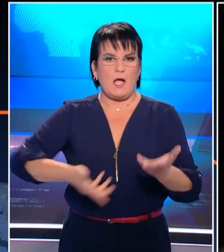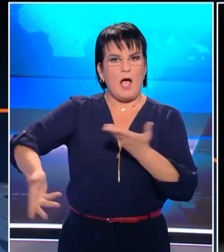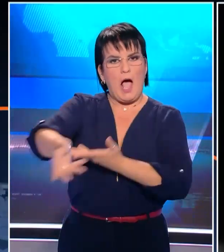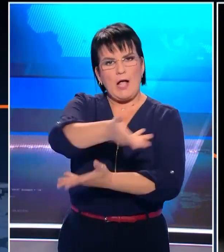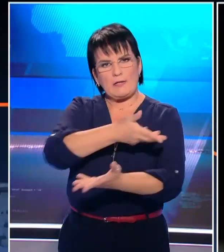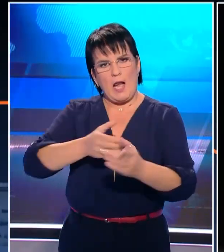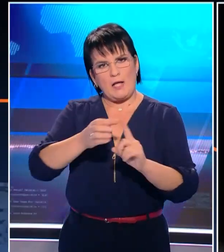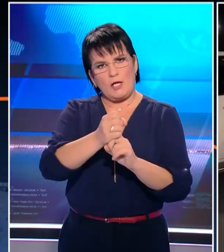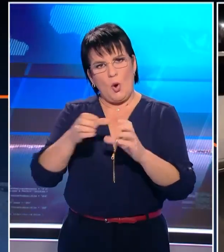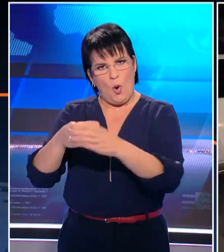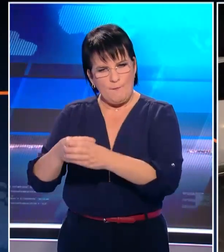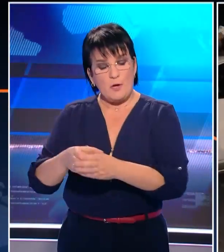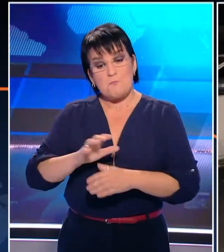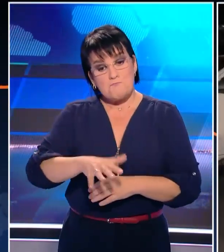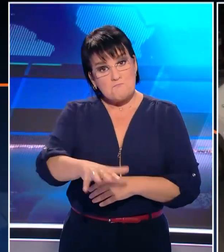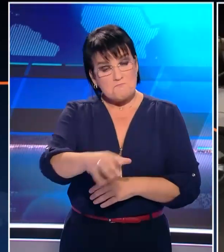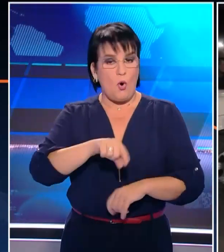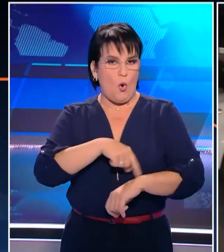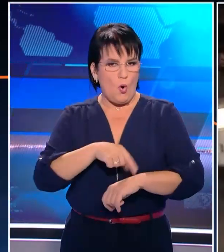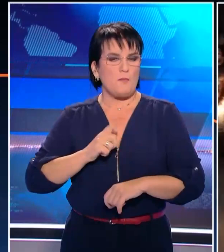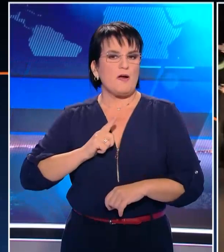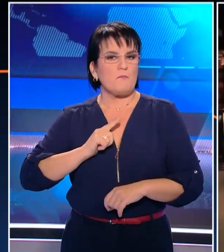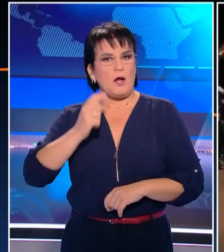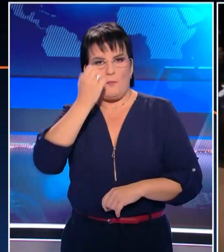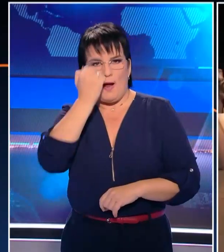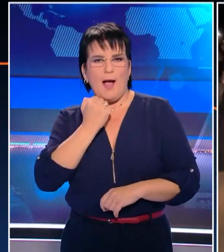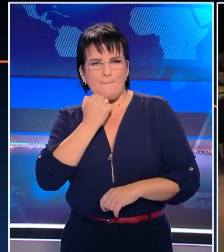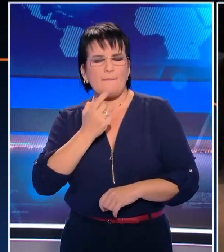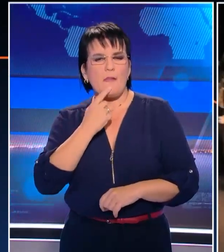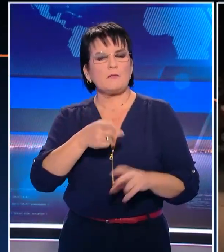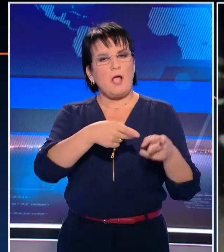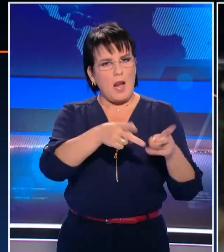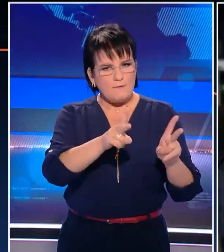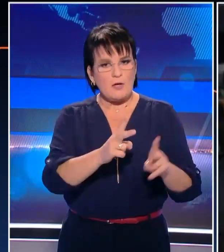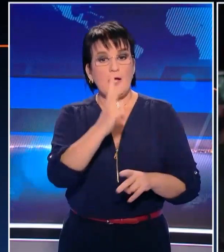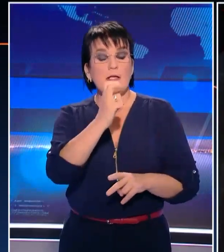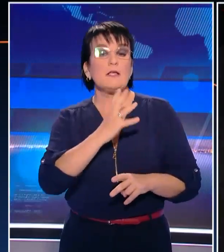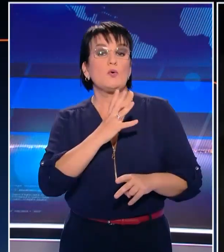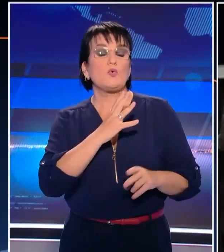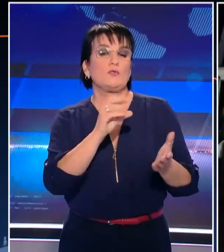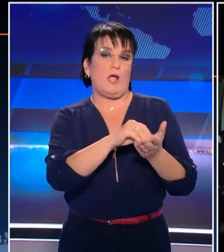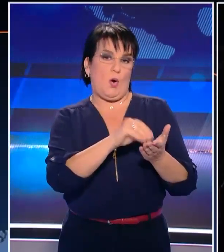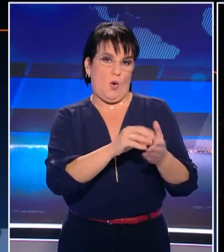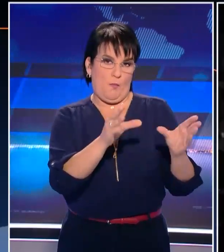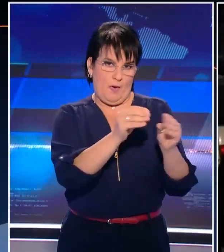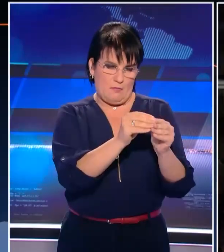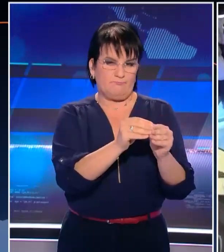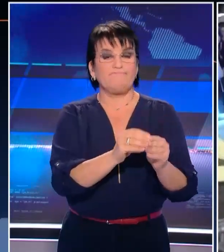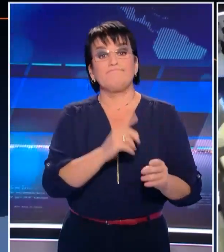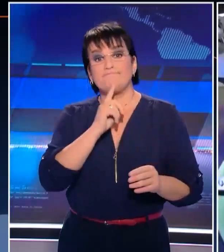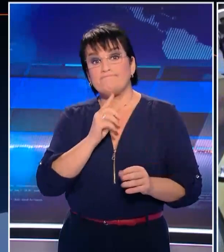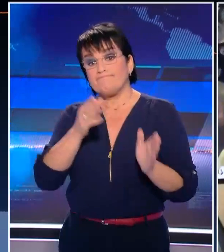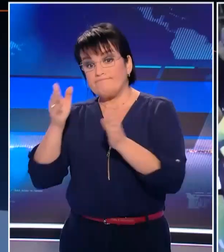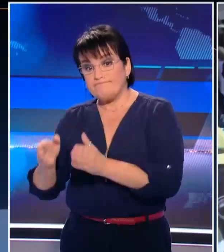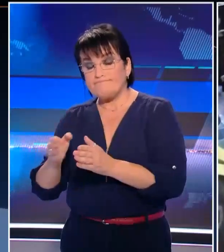κρατουμένων. Εντός των επομένων ορών, η Χαμάς αναμένεται να προχωρήσει στην απελευθέρωση 20 ακόμη ομήρων και όλα αυτά την